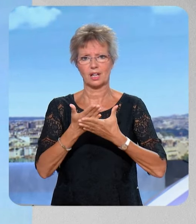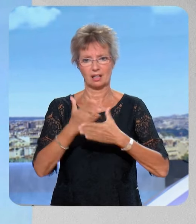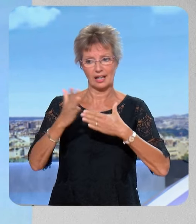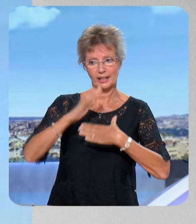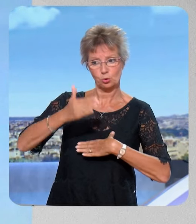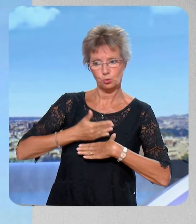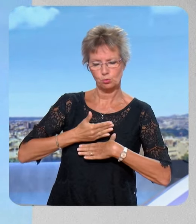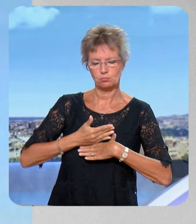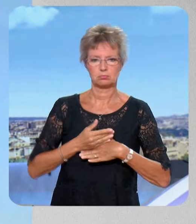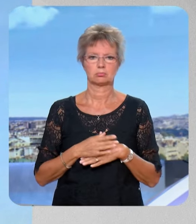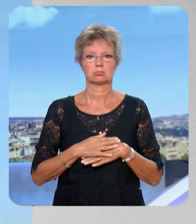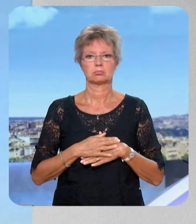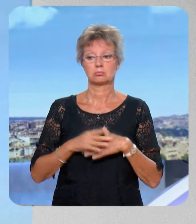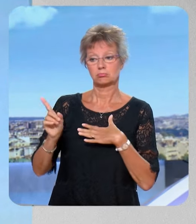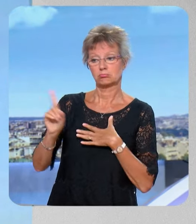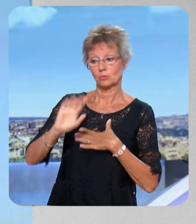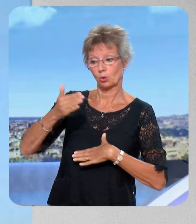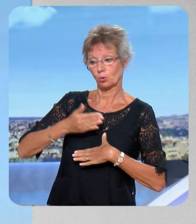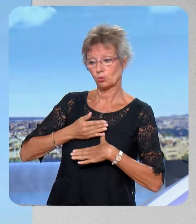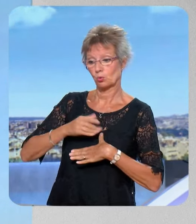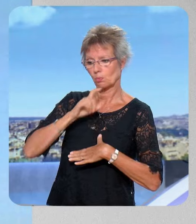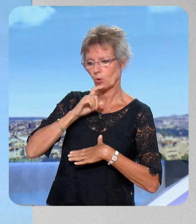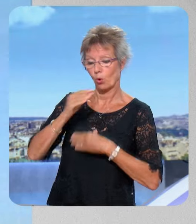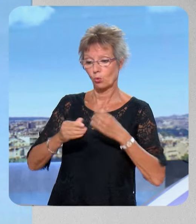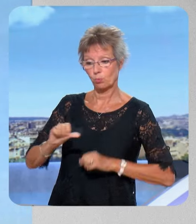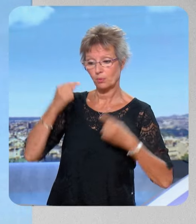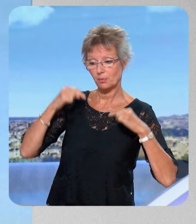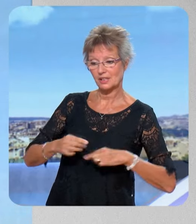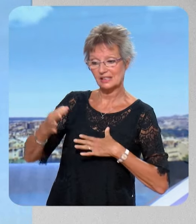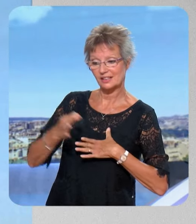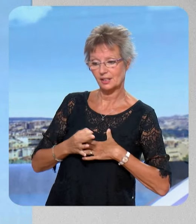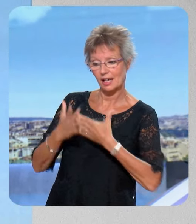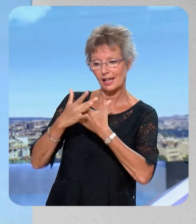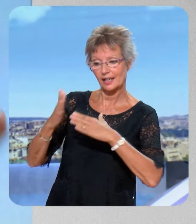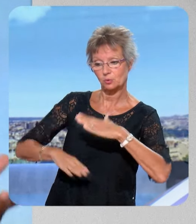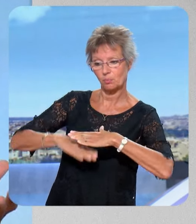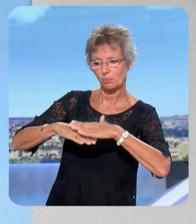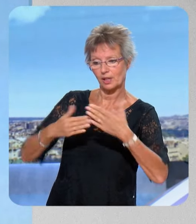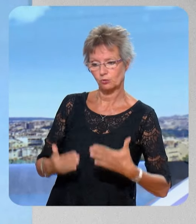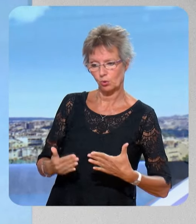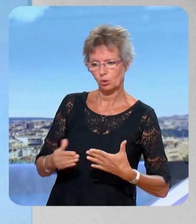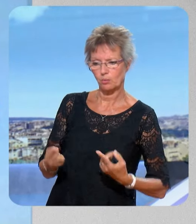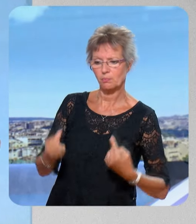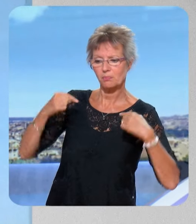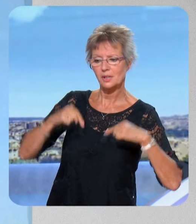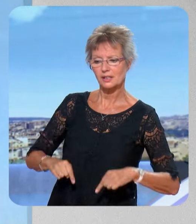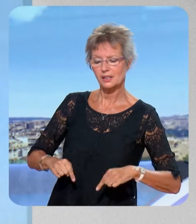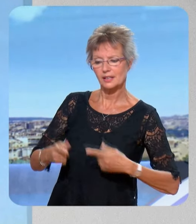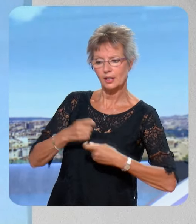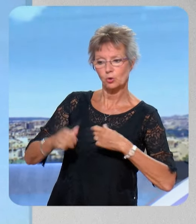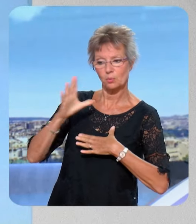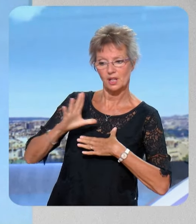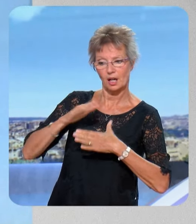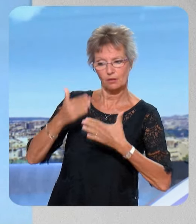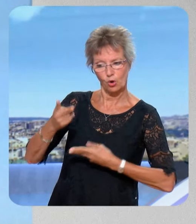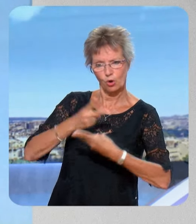pas encore. Donc il y a deux solutions. Soit le Premier ministre nous dit ces lettres de plafond qui ont été envoyées par Bercy, c'est-à-dire par l'ancien ministre des